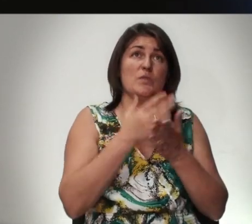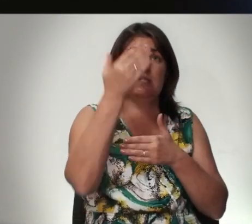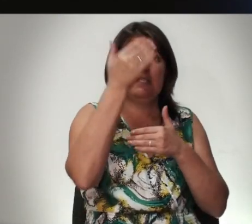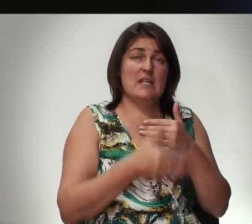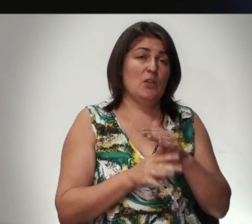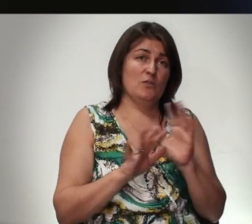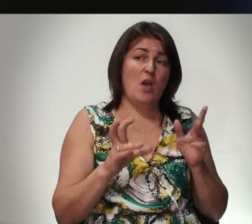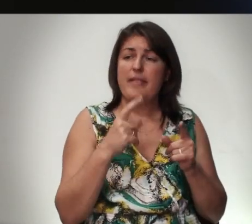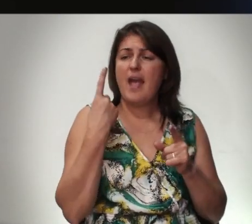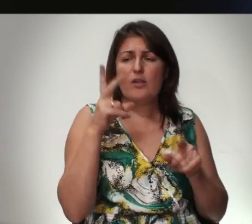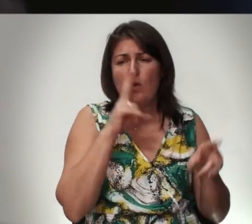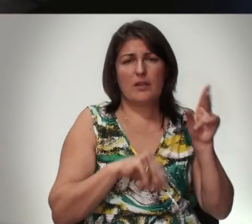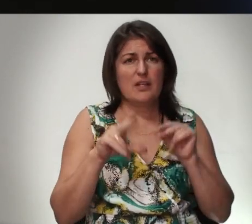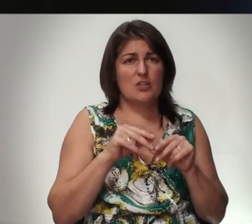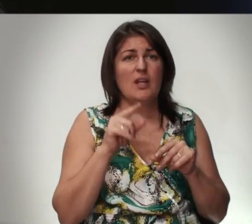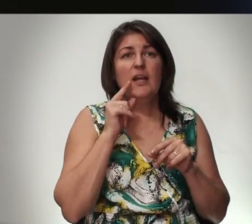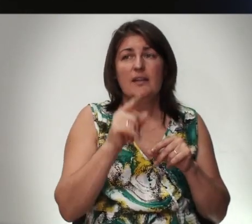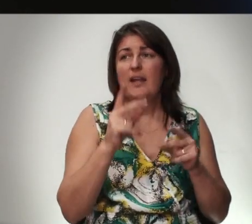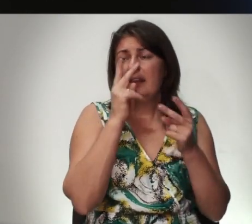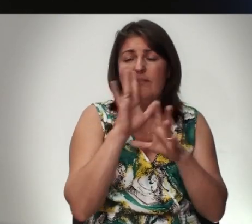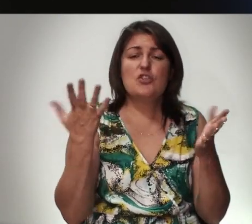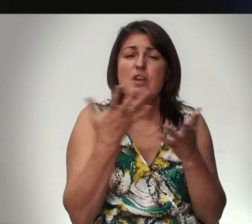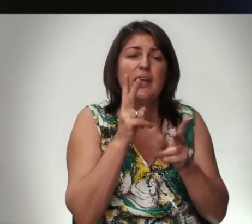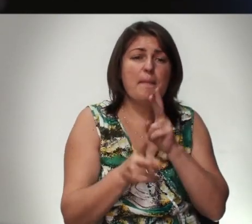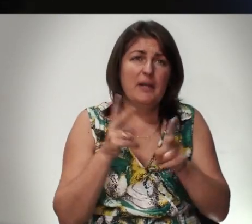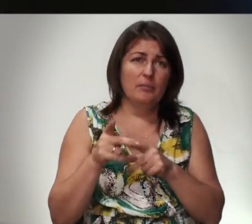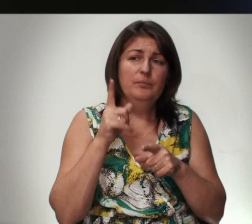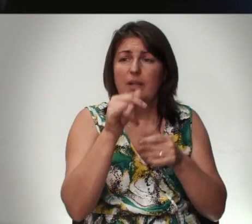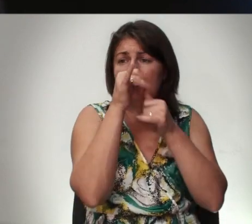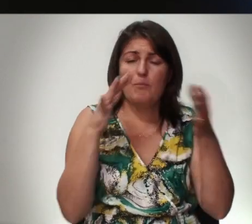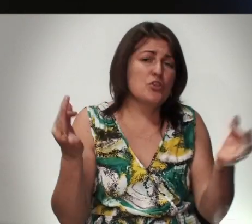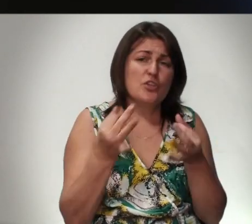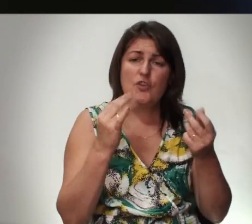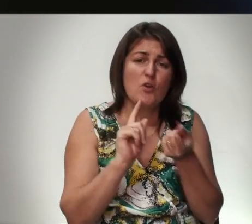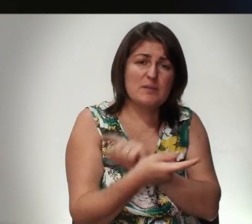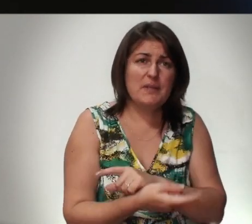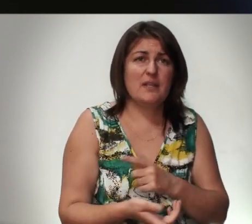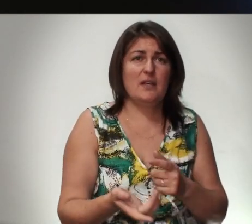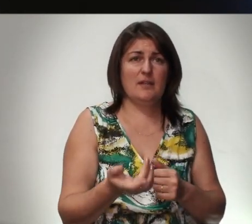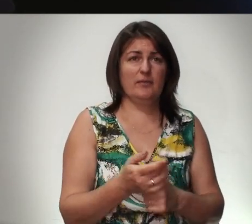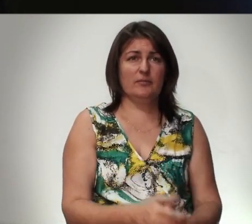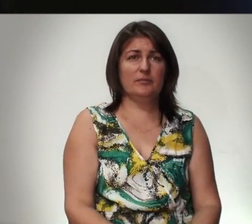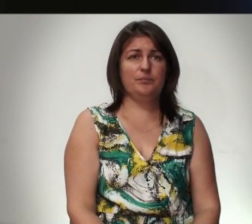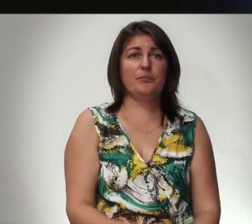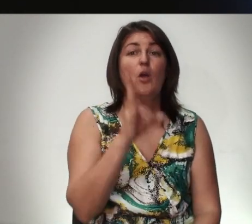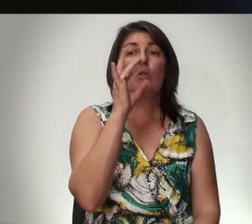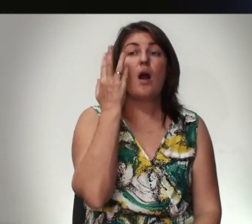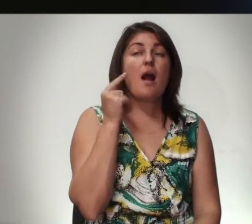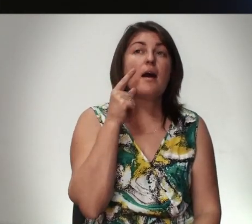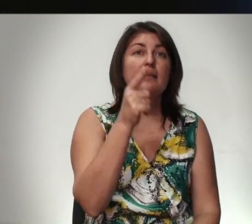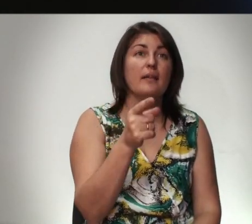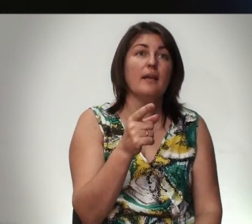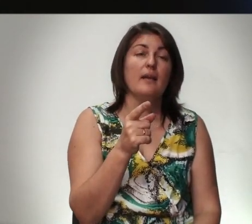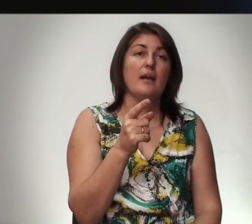И ни одной надежды Ты не видишь Никаких перемен Ты не можешь Ничего изменить Но когда ты